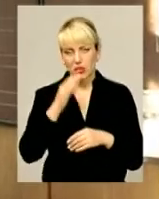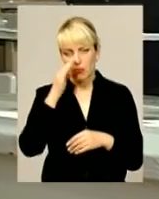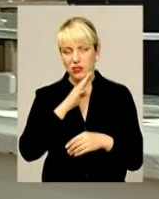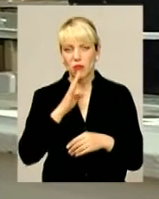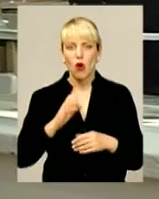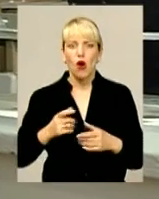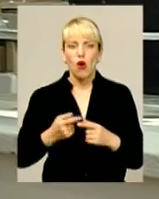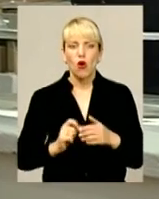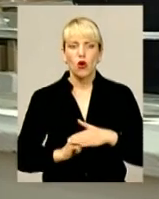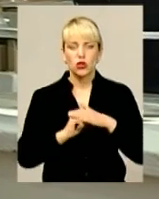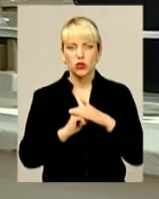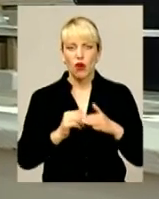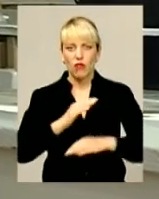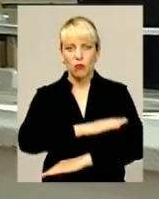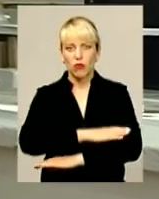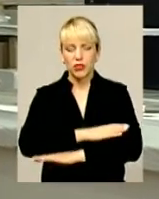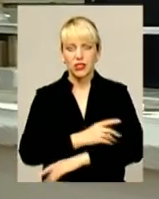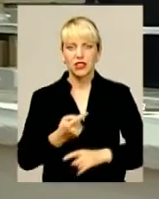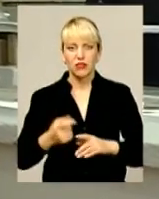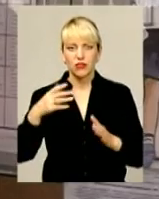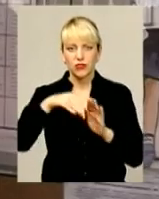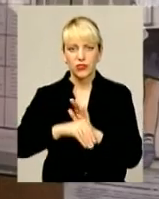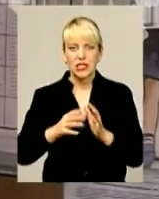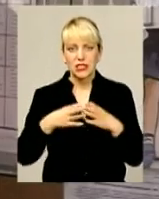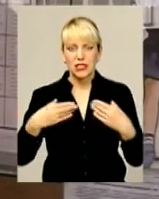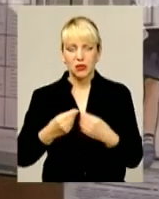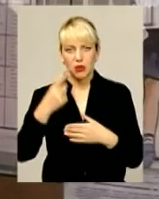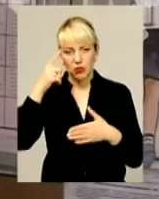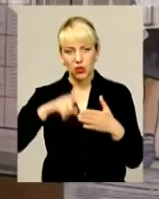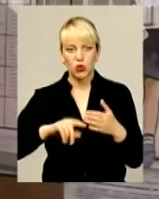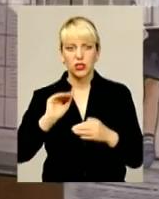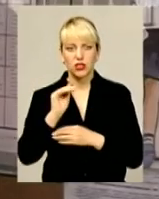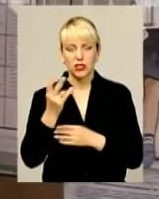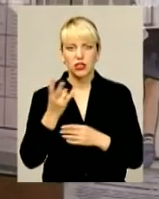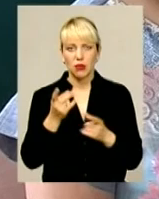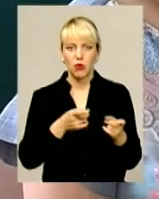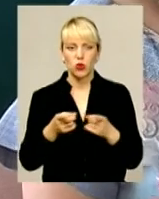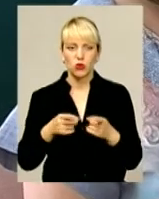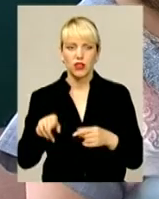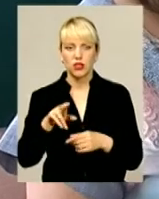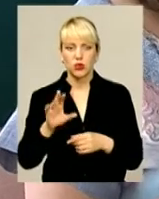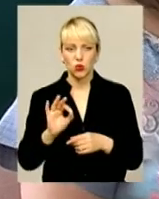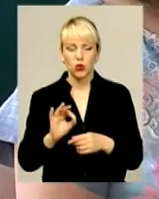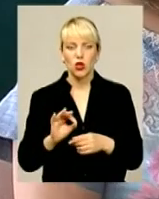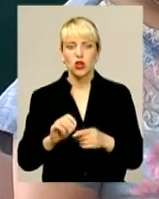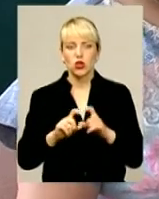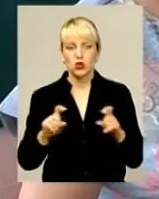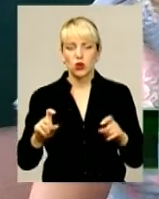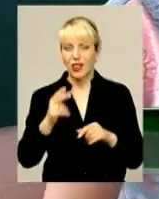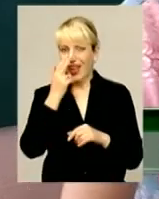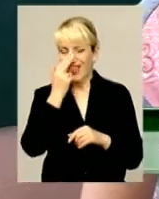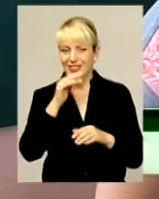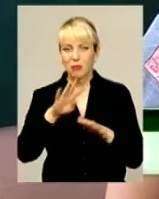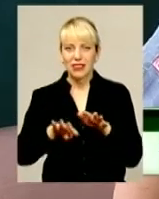майбутньої дорослої людини закладаються в сім'ї. Тому переконані, що дитин до школи треба таки готувати. Адаптація – це не те,